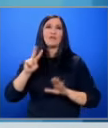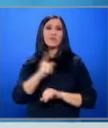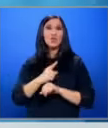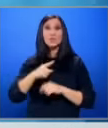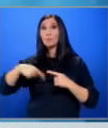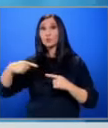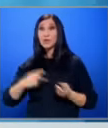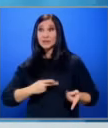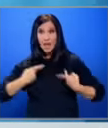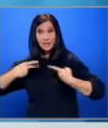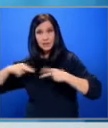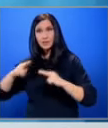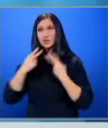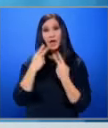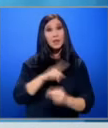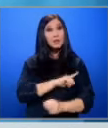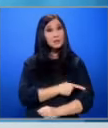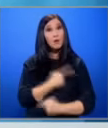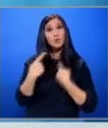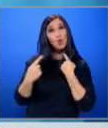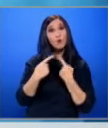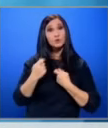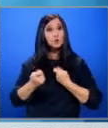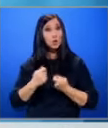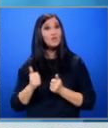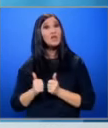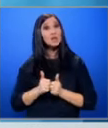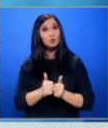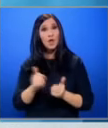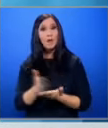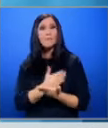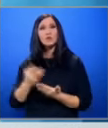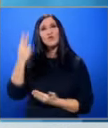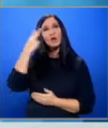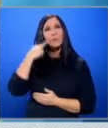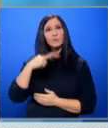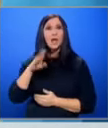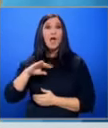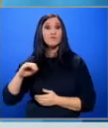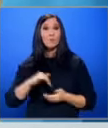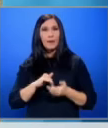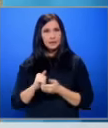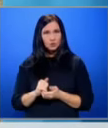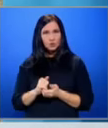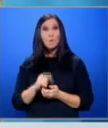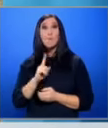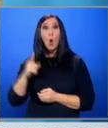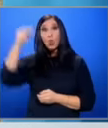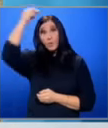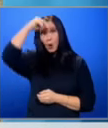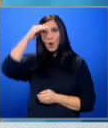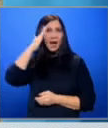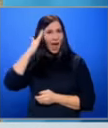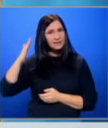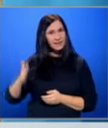процедурата за екстрадиция ще се гледа по силата на договора за търговия и сътрудничество между Великобритания и Европейския съюз По който България е